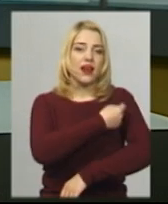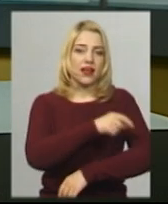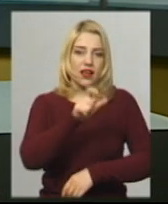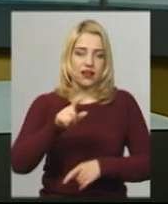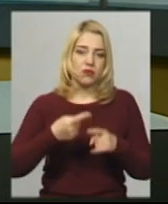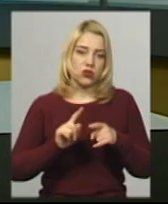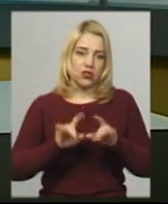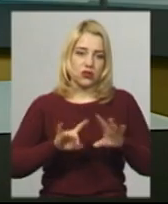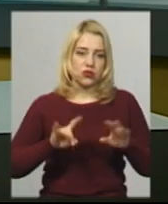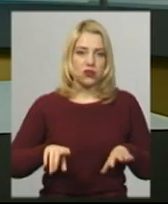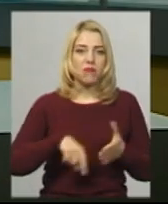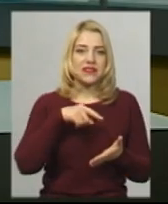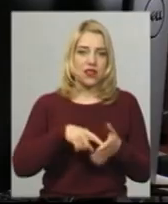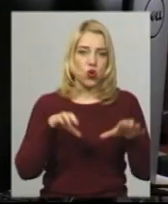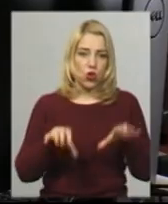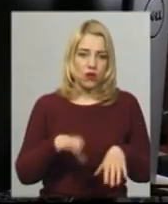Олександр Семчишин.